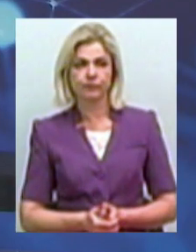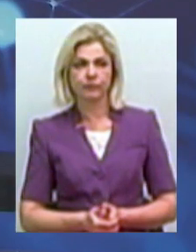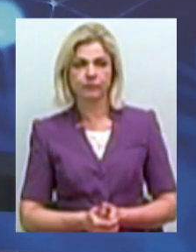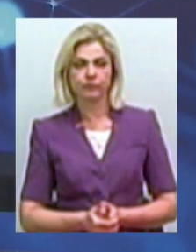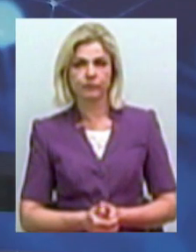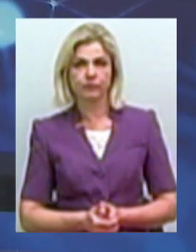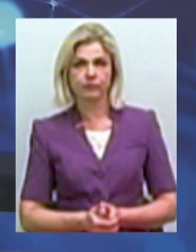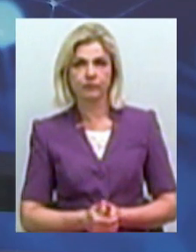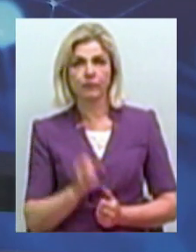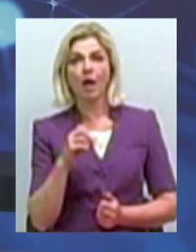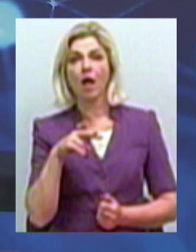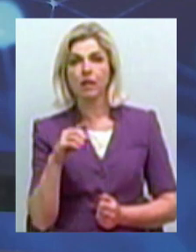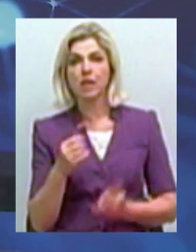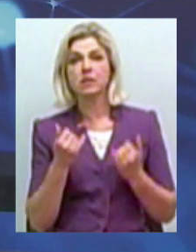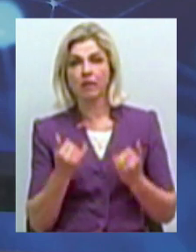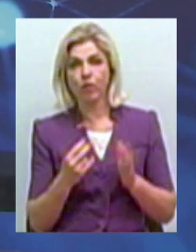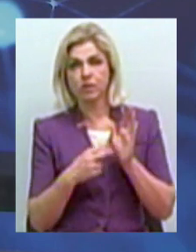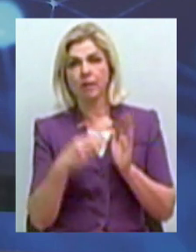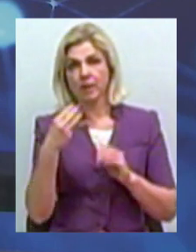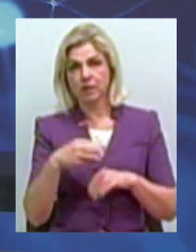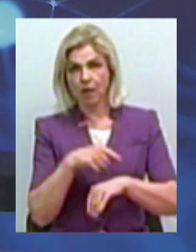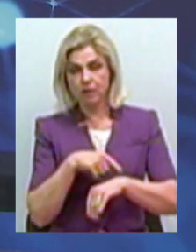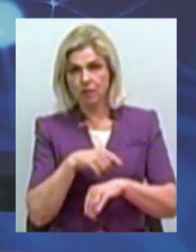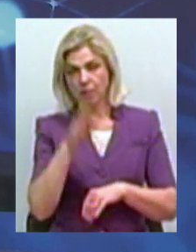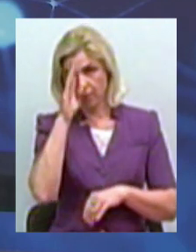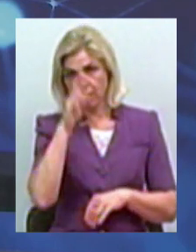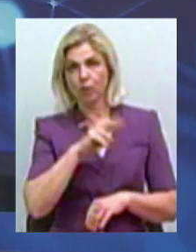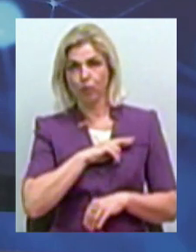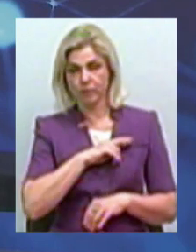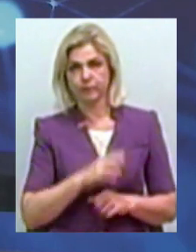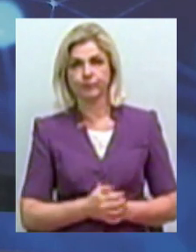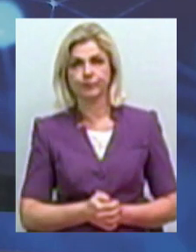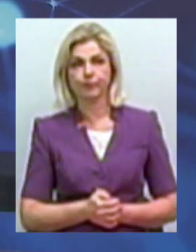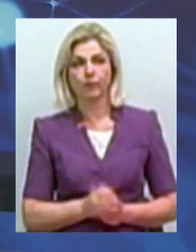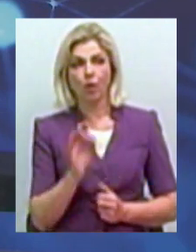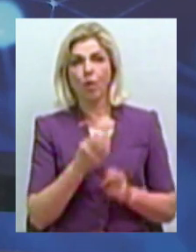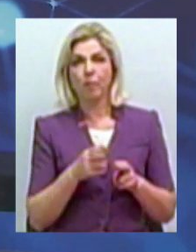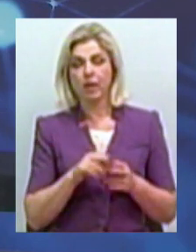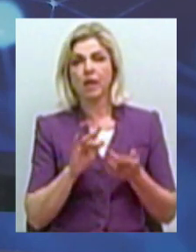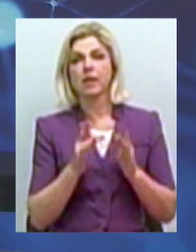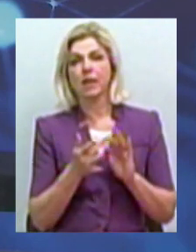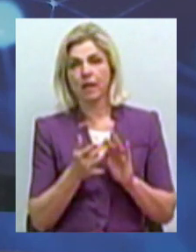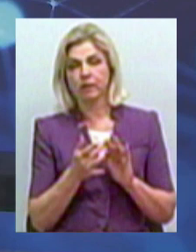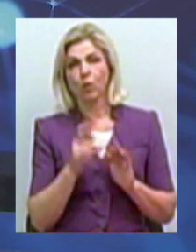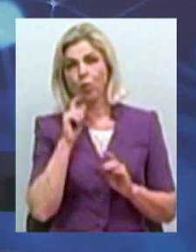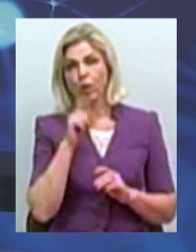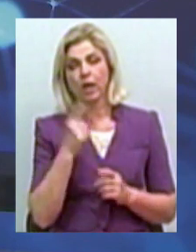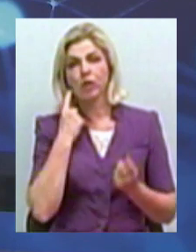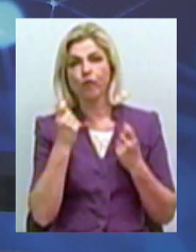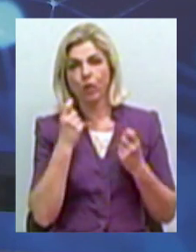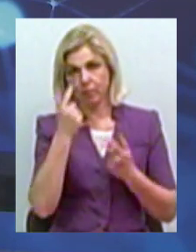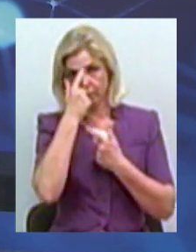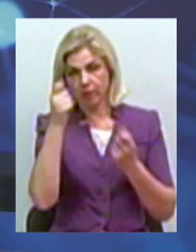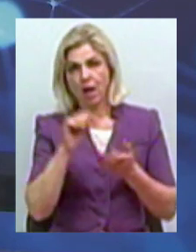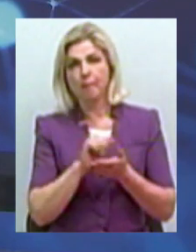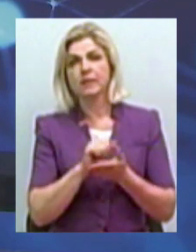Але сьогодні о 7.30 хлопець помер. Про цей інтернет-ресурсу «Укрнефорум» повідомив прес